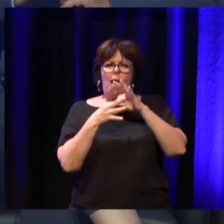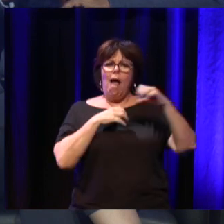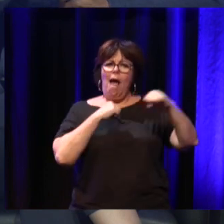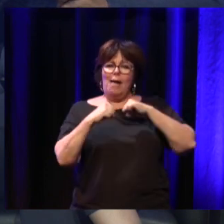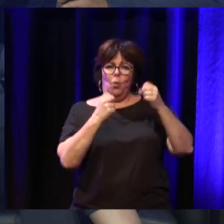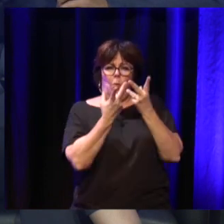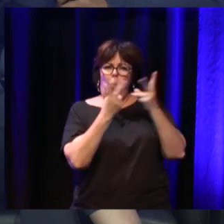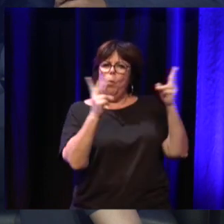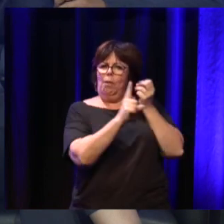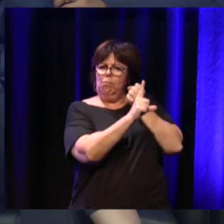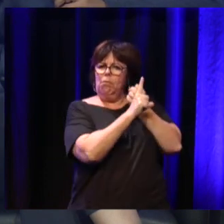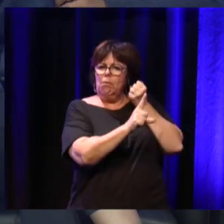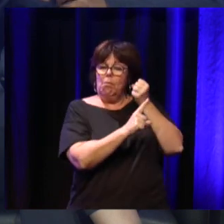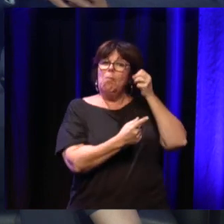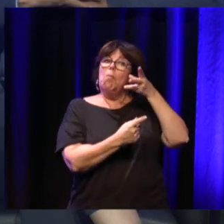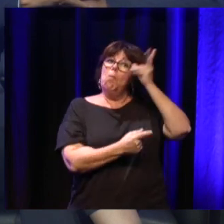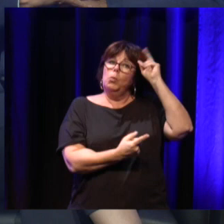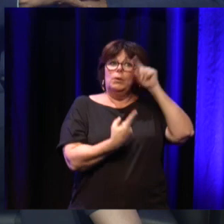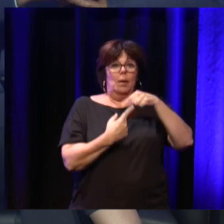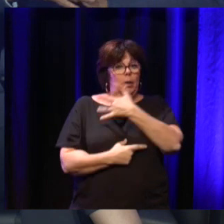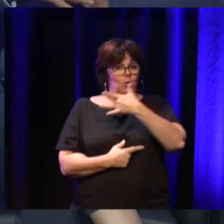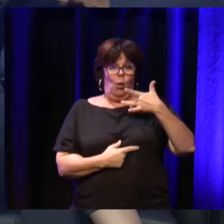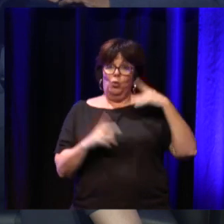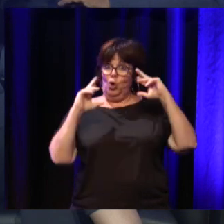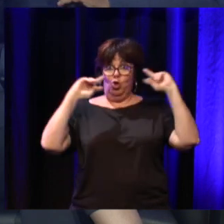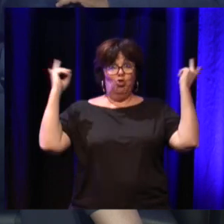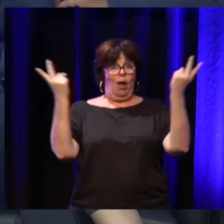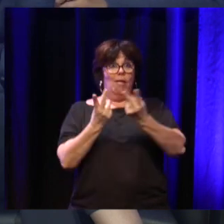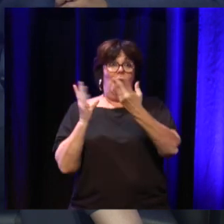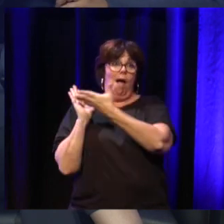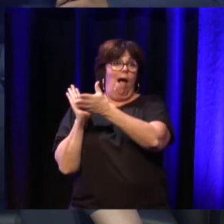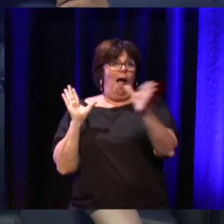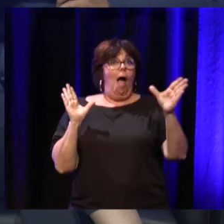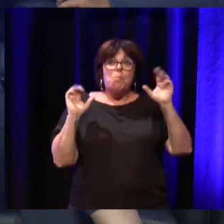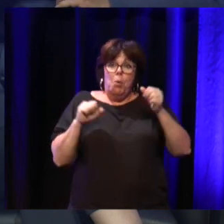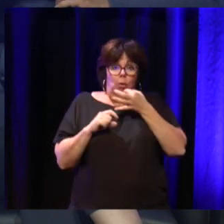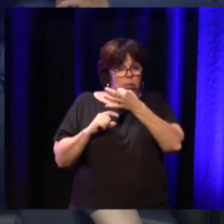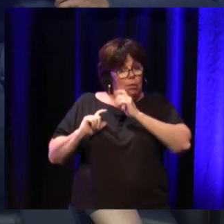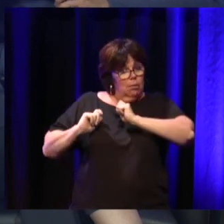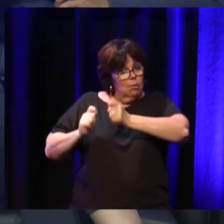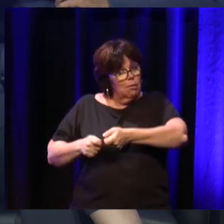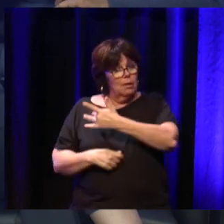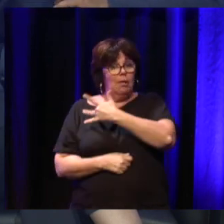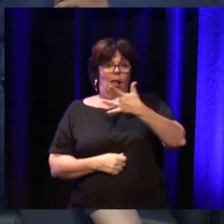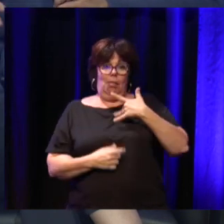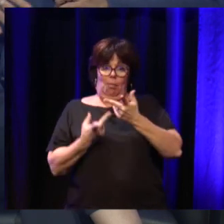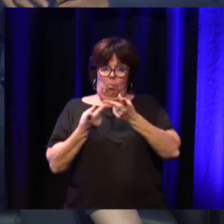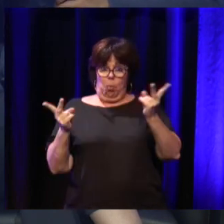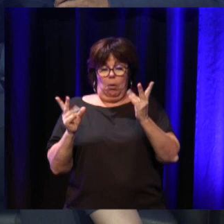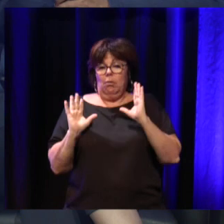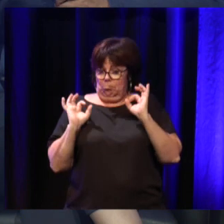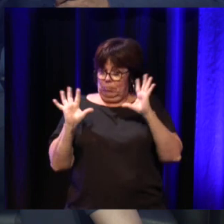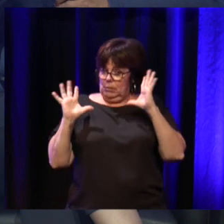axé quand même sur la santé au sens large du terme, on pourrait presque dire de santé publique. Comment vous faites le lien